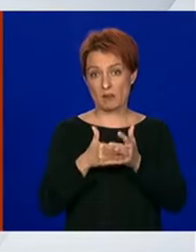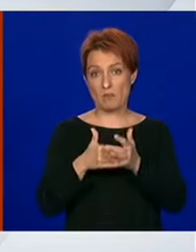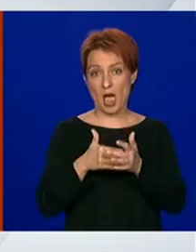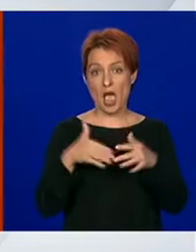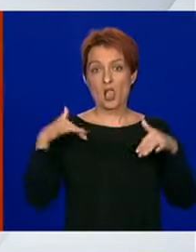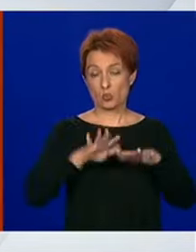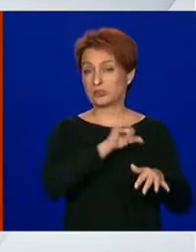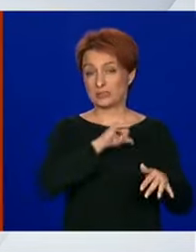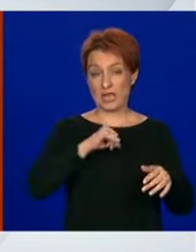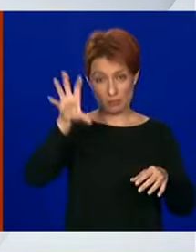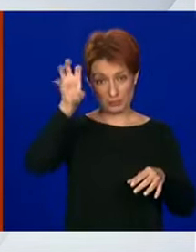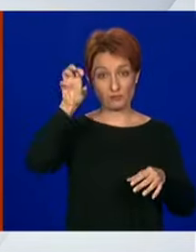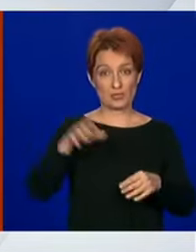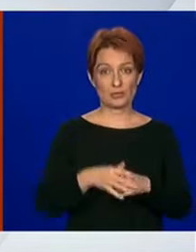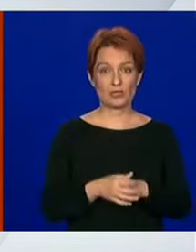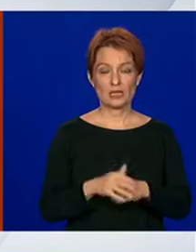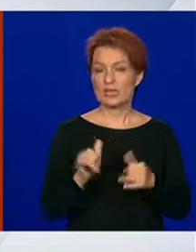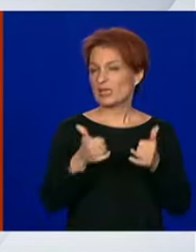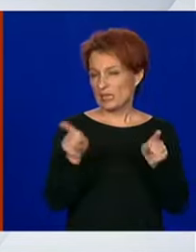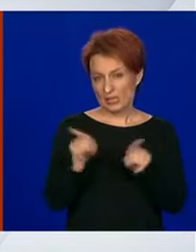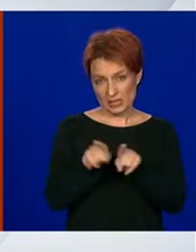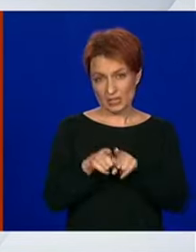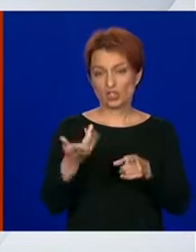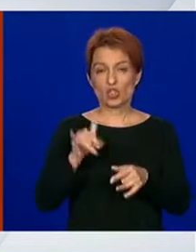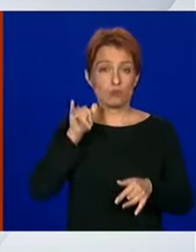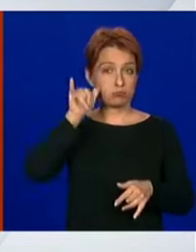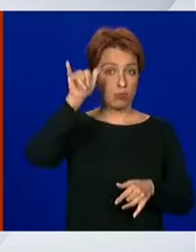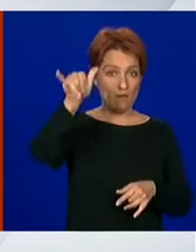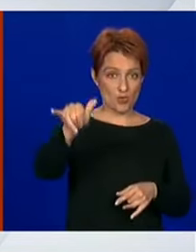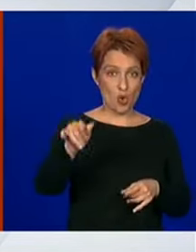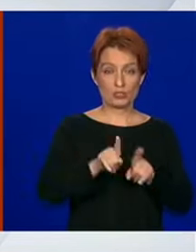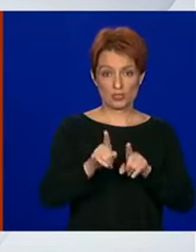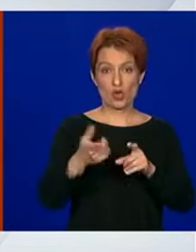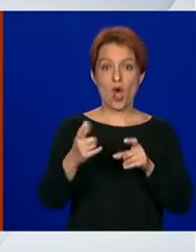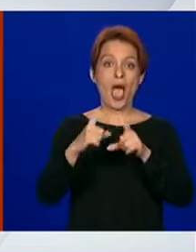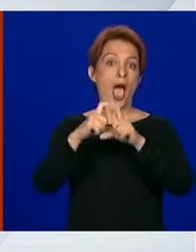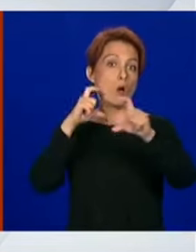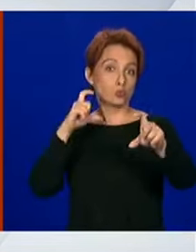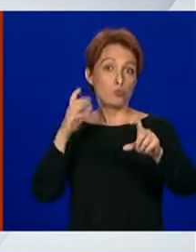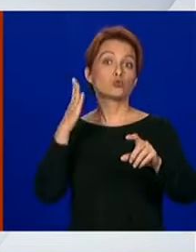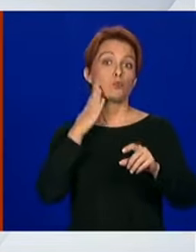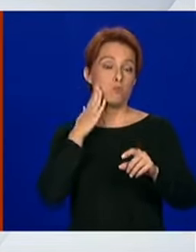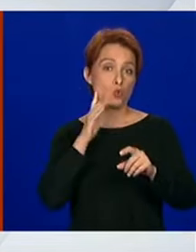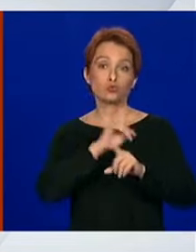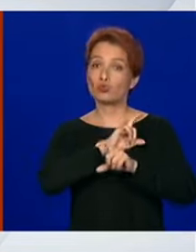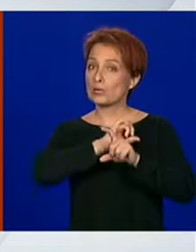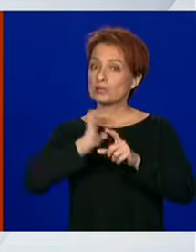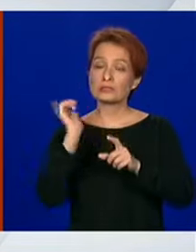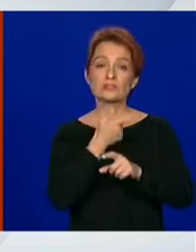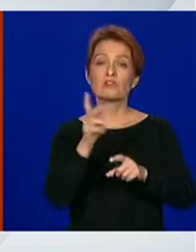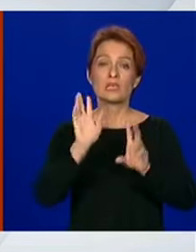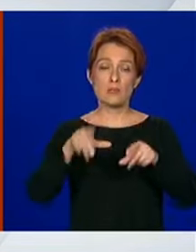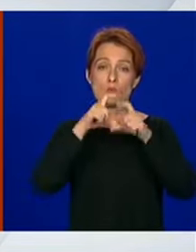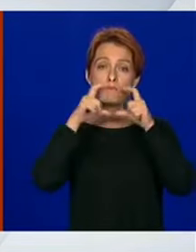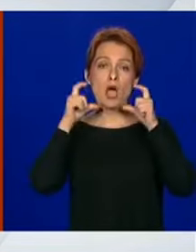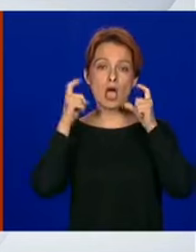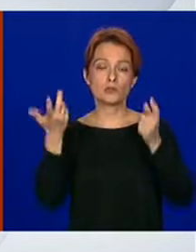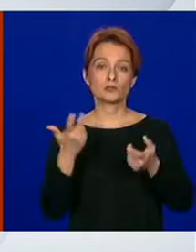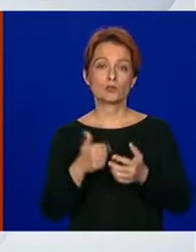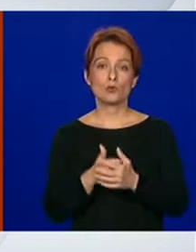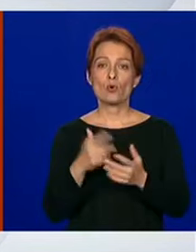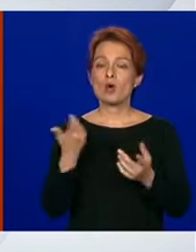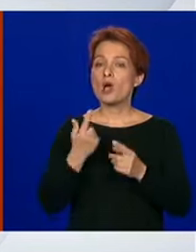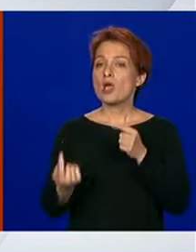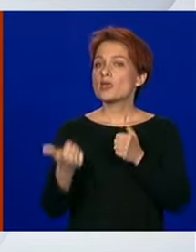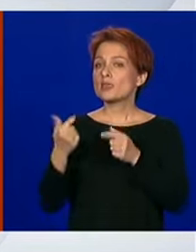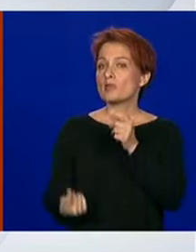I tako isto onda znači za razmak u avionu, jer u autobusima se taj razmak poštuje zapravo. Možete još samo reći odakle ovaj jedan slučaj na